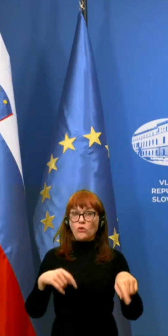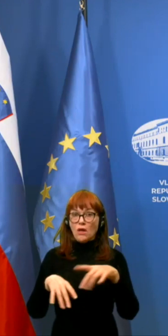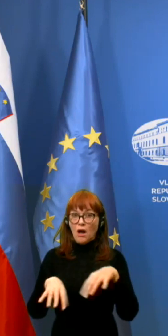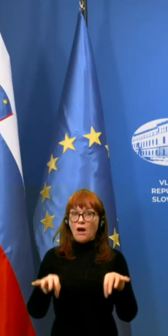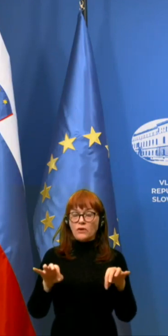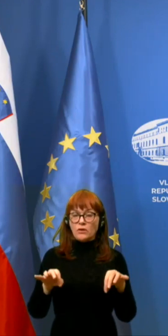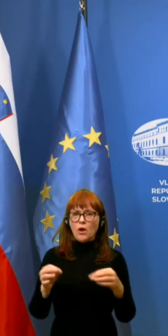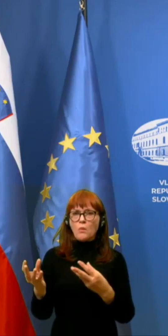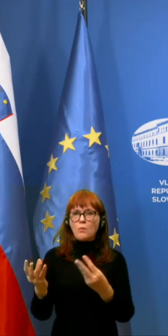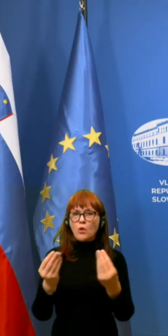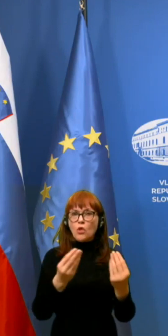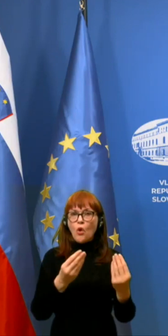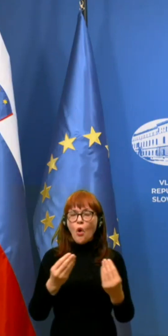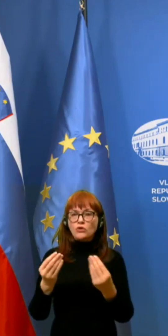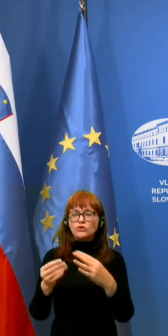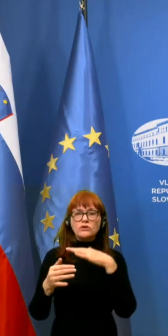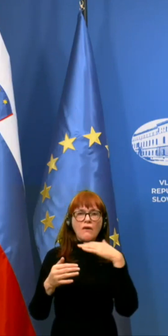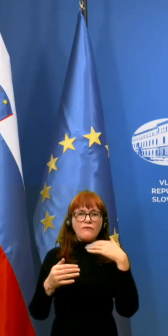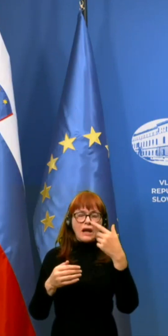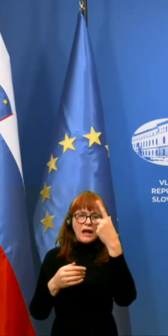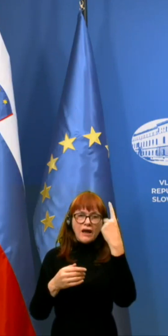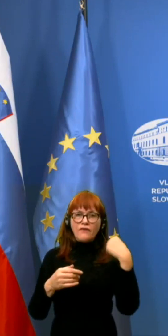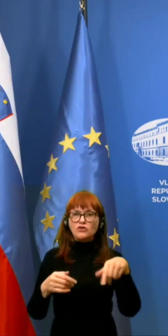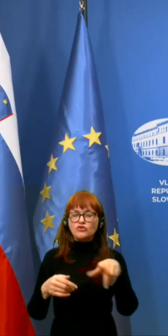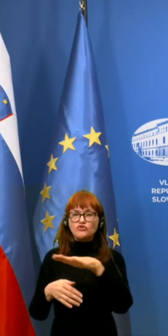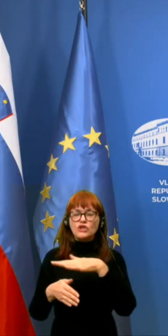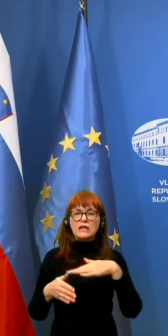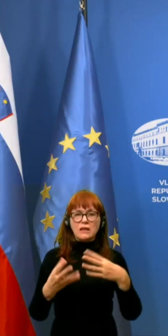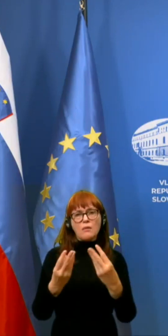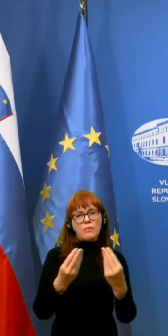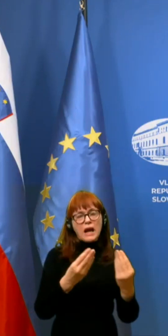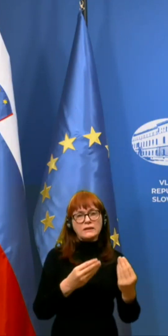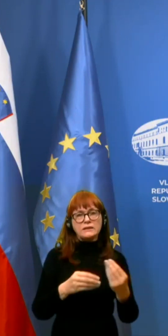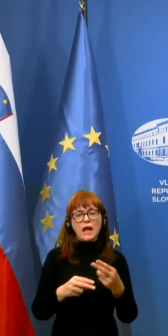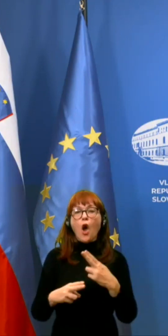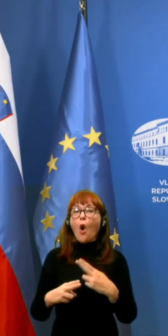množica, velika večina, ali pa predvsej okušb,